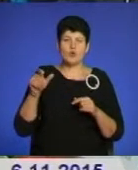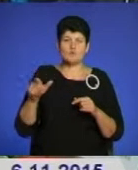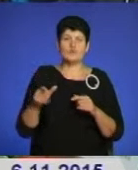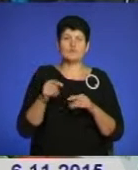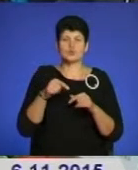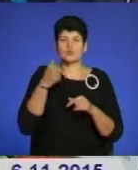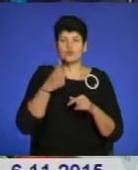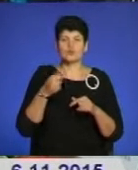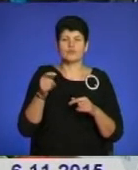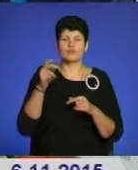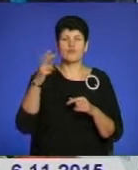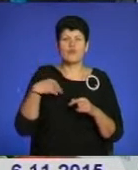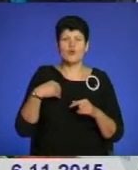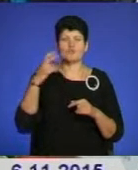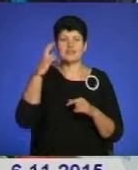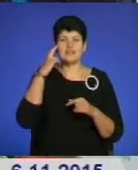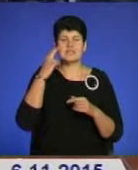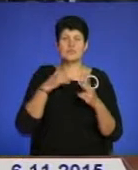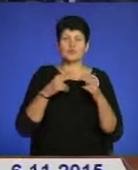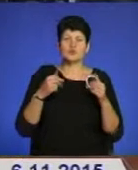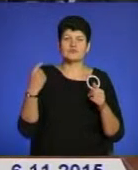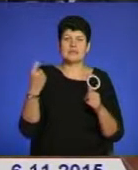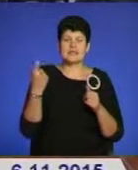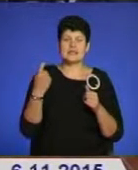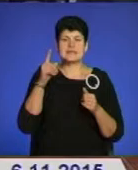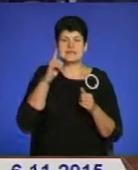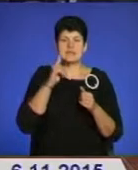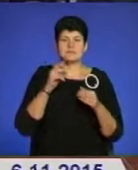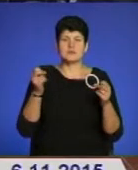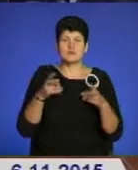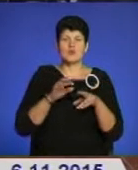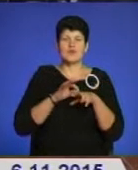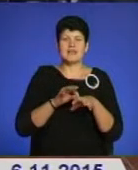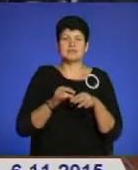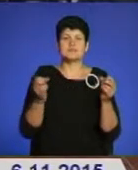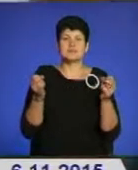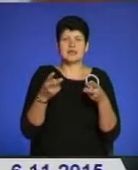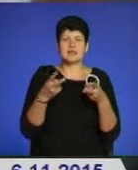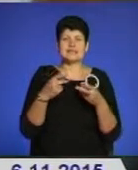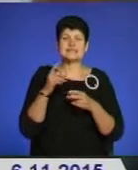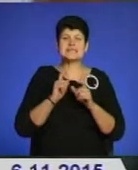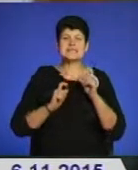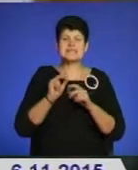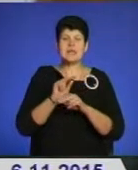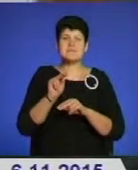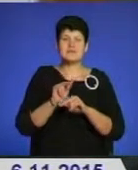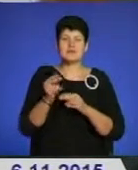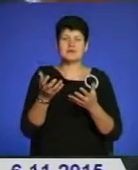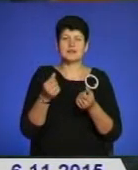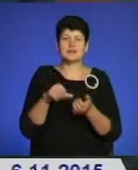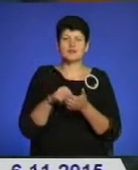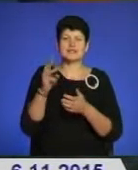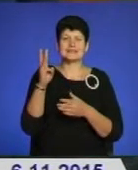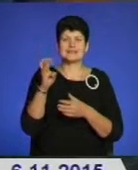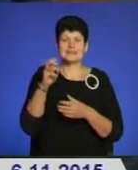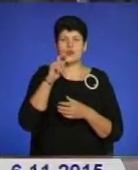містах Львові, Київі, Дніпропетровську та Харкові – ізраїльські фахівці провели спеціалізовані семінари, у яких взяли участь більше трьохсот